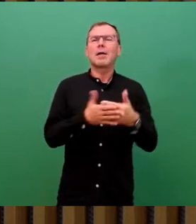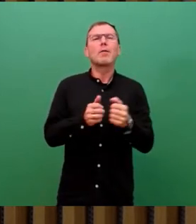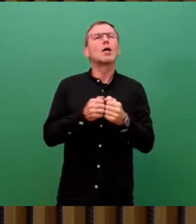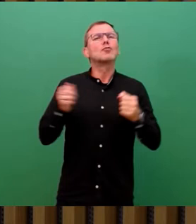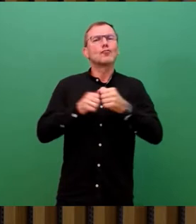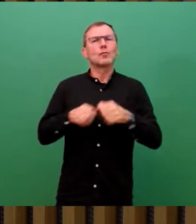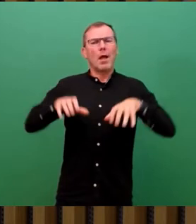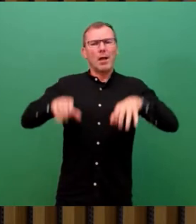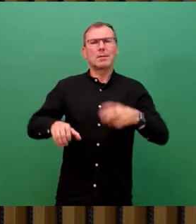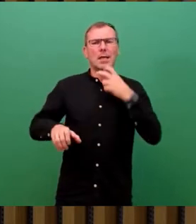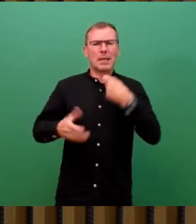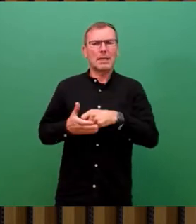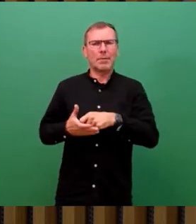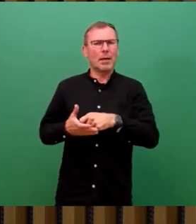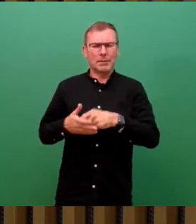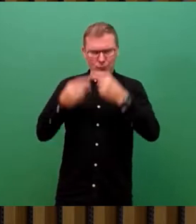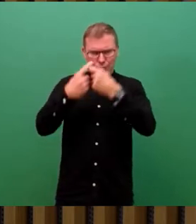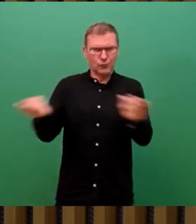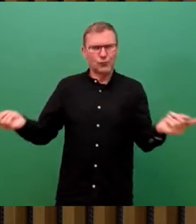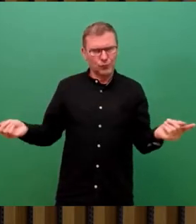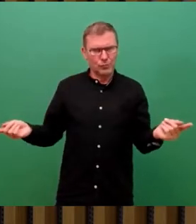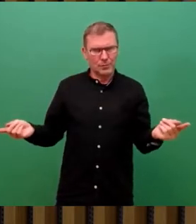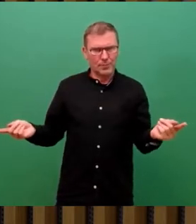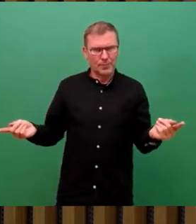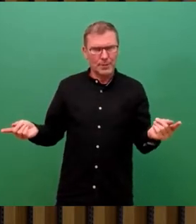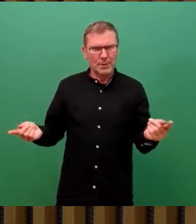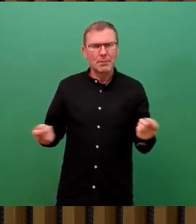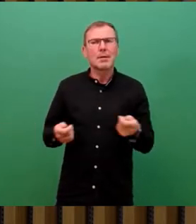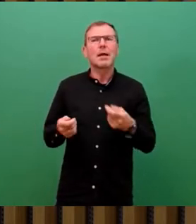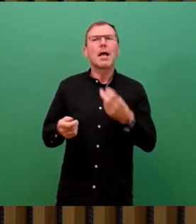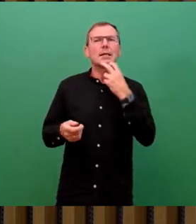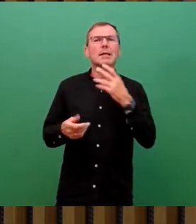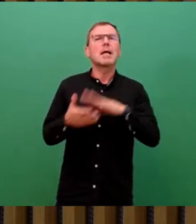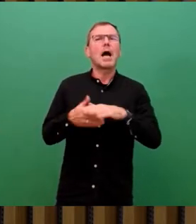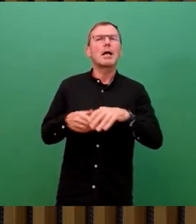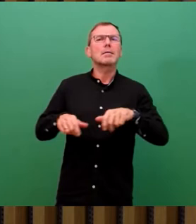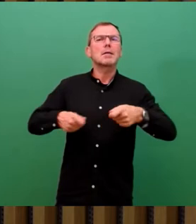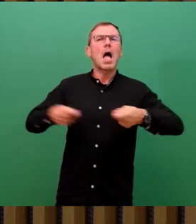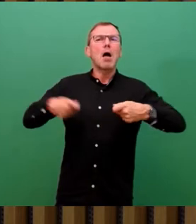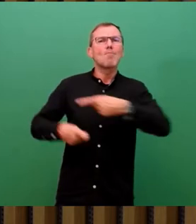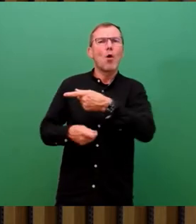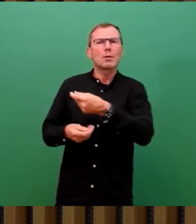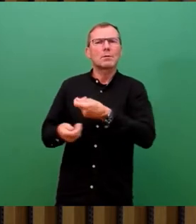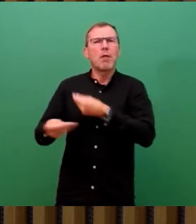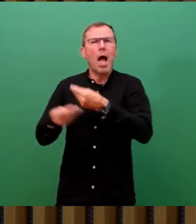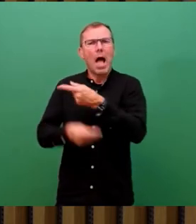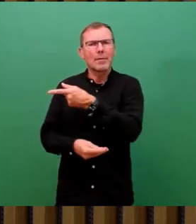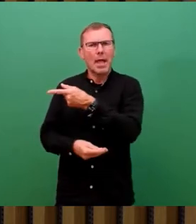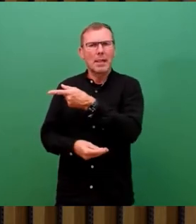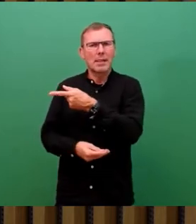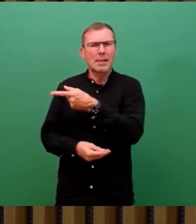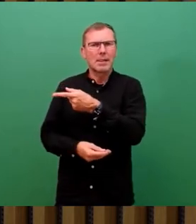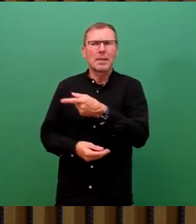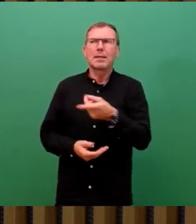ist und Energie an Börsen gehandelt wird. Das fällt uns gerade auf die Füße, nicht die Politik einer so irgendwie